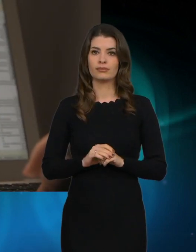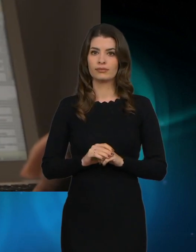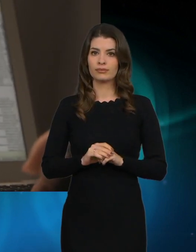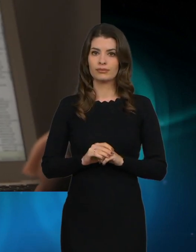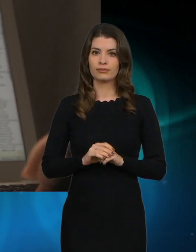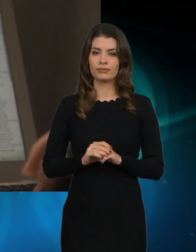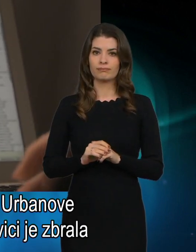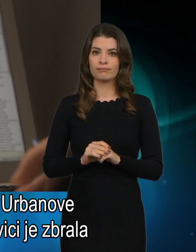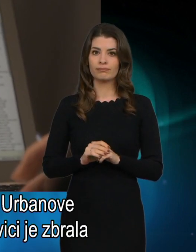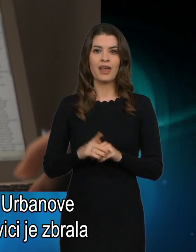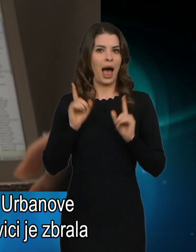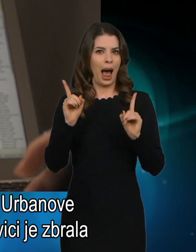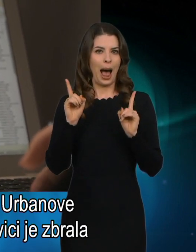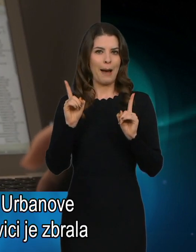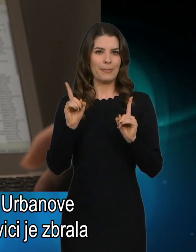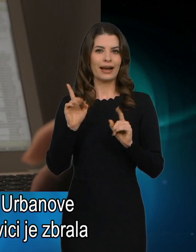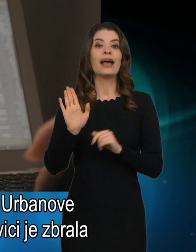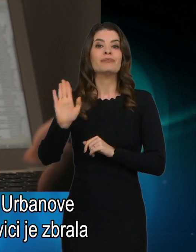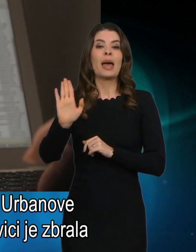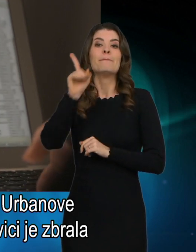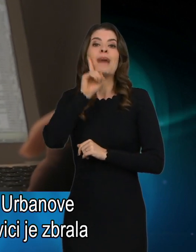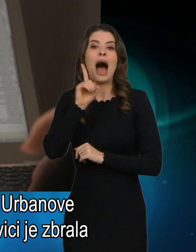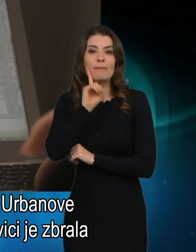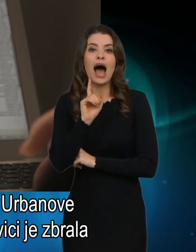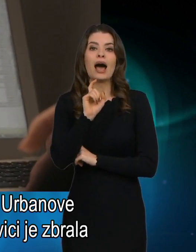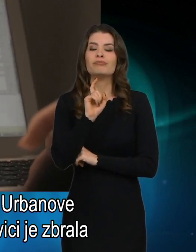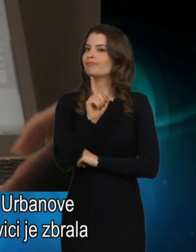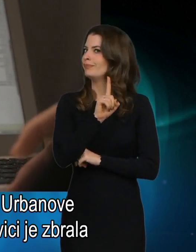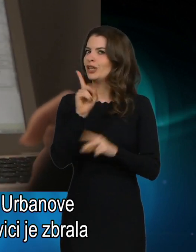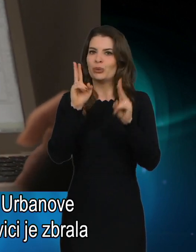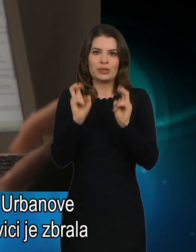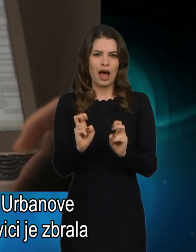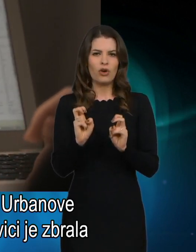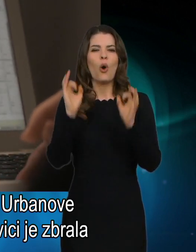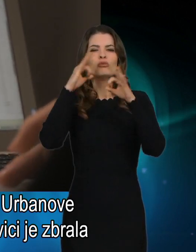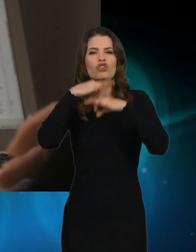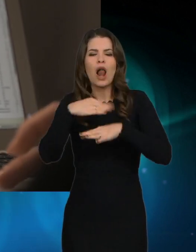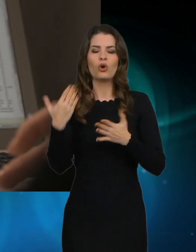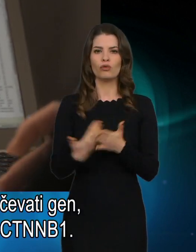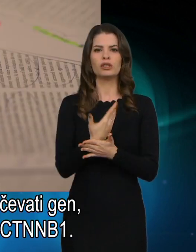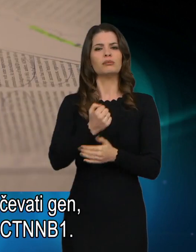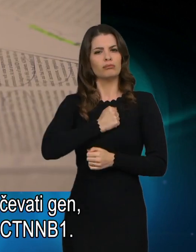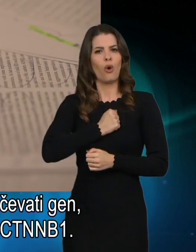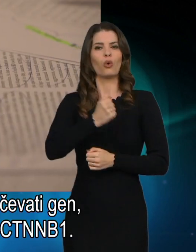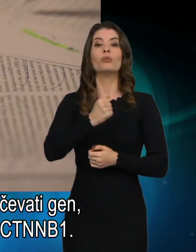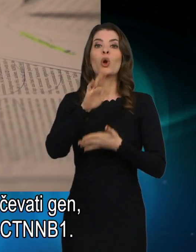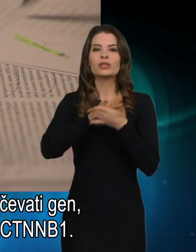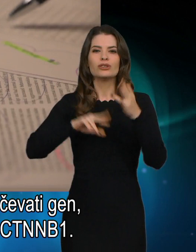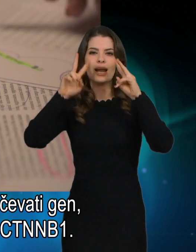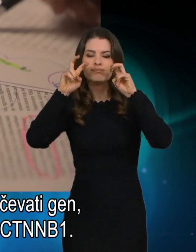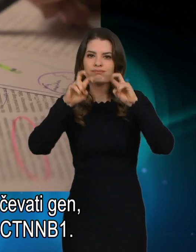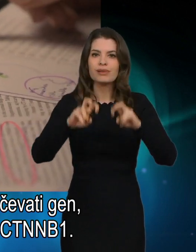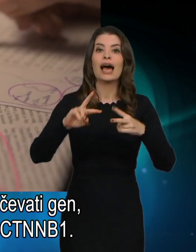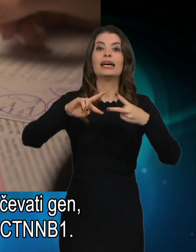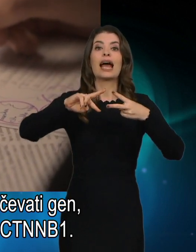Vendar to ni ustavilo urbanove mame. Ob žalostni novici je zbrala pogum in začela preučevati